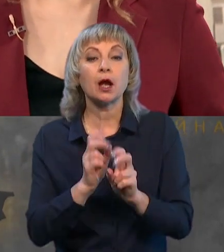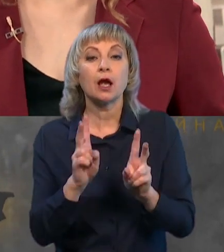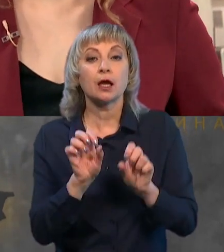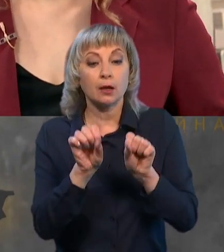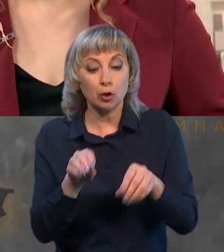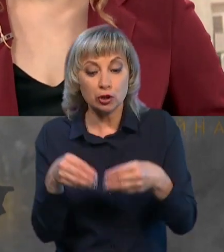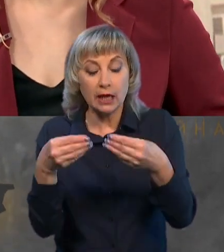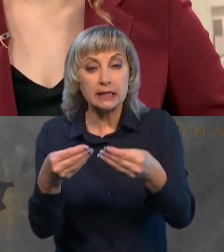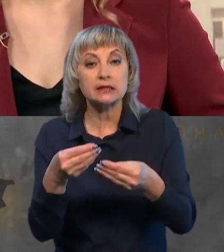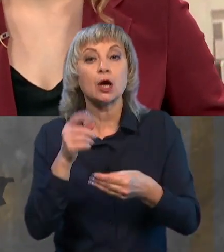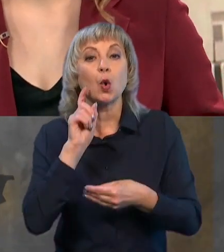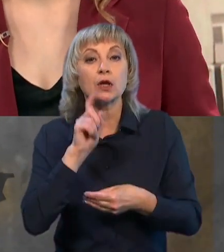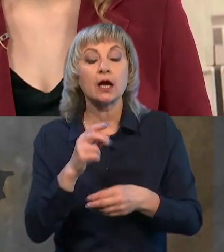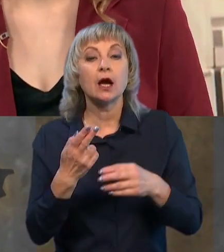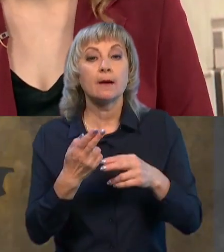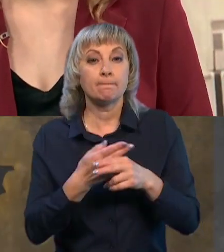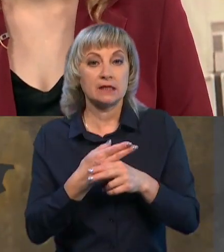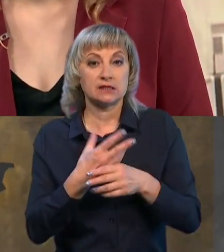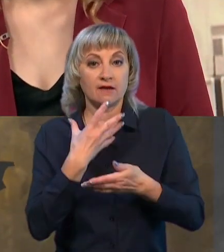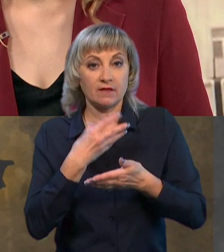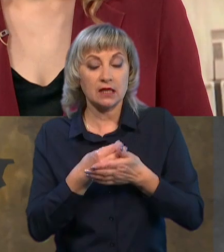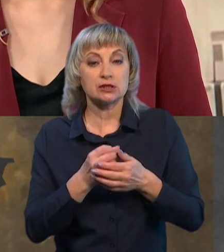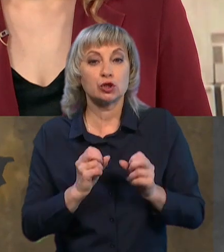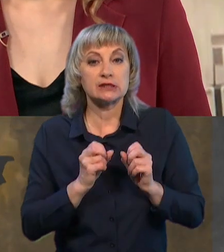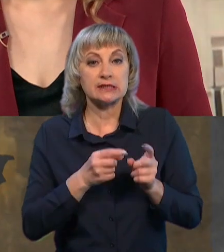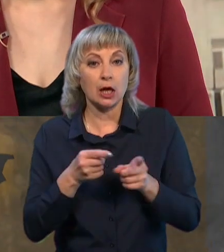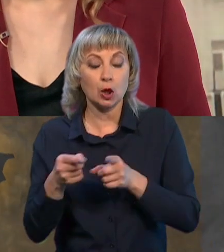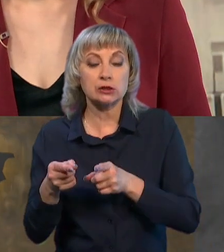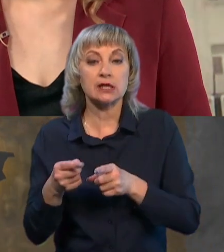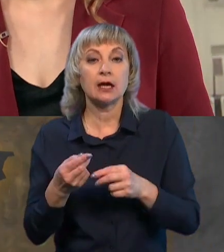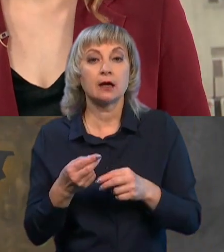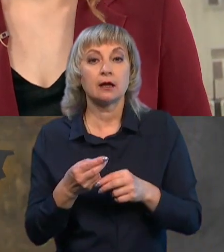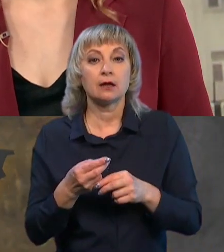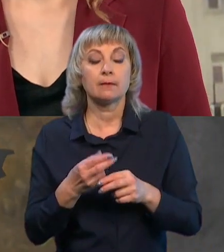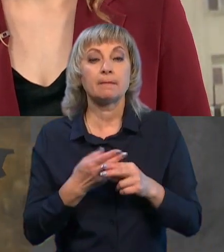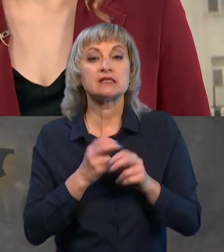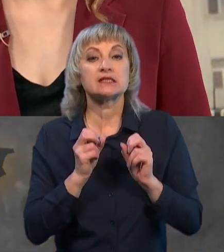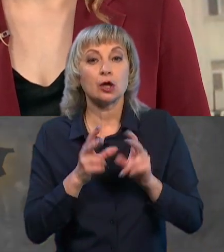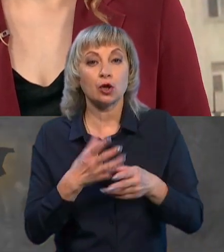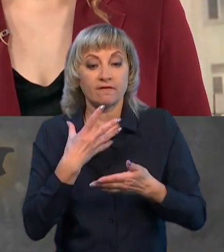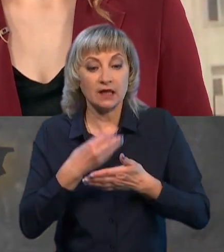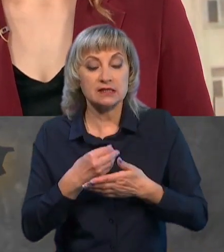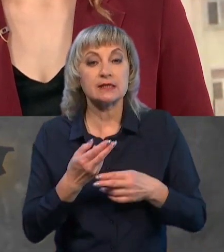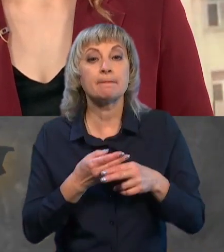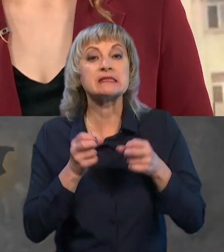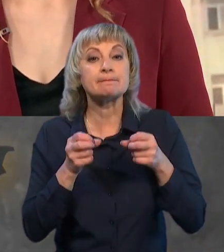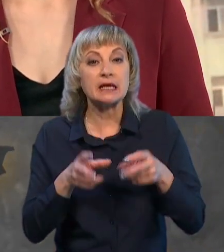можуть надати Україні без власної загрози, без загрози власній безпеці.